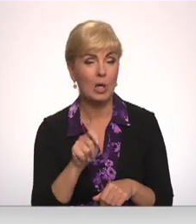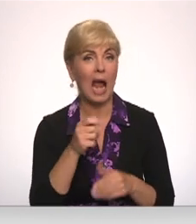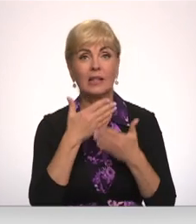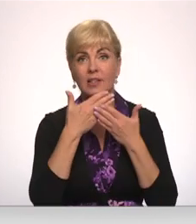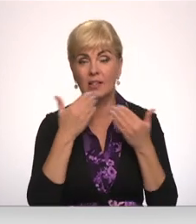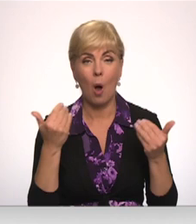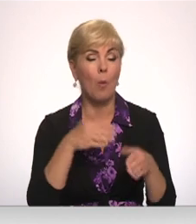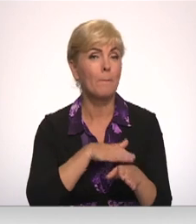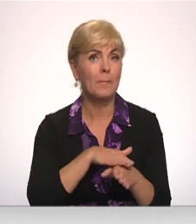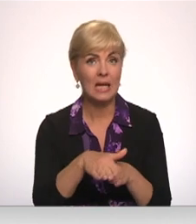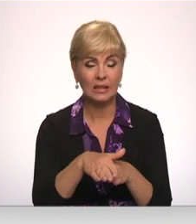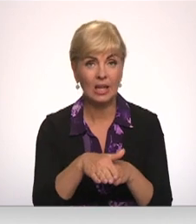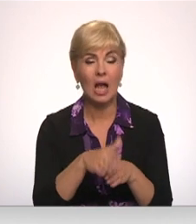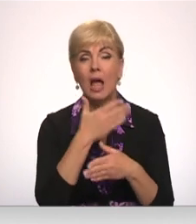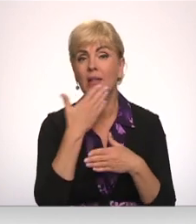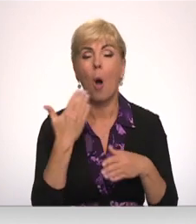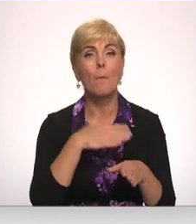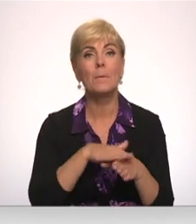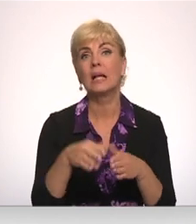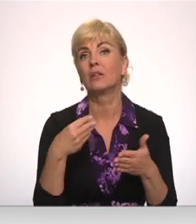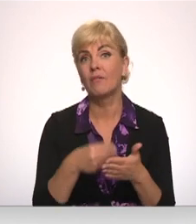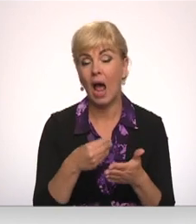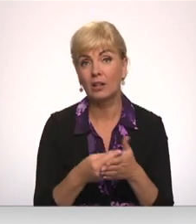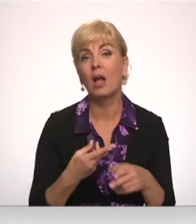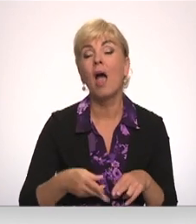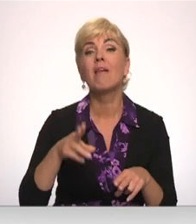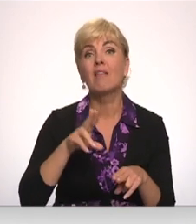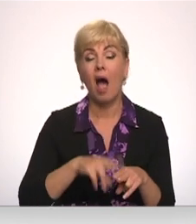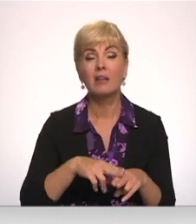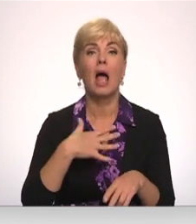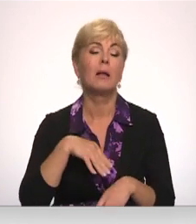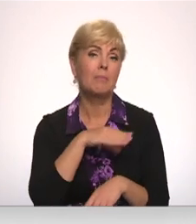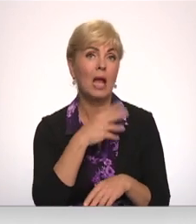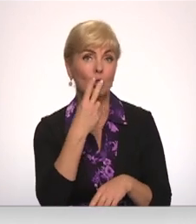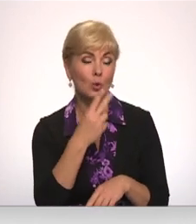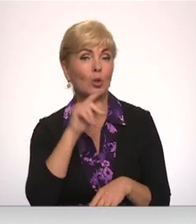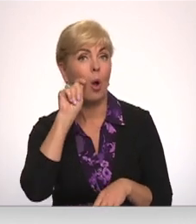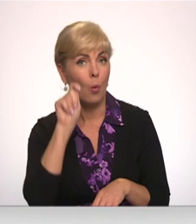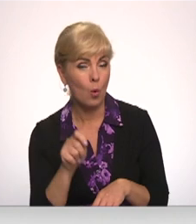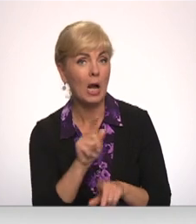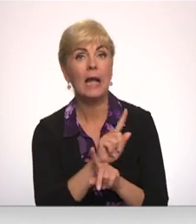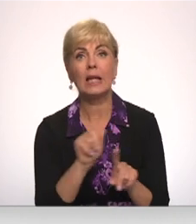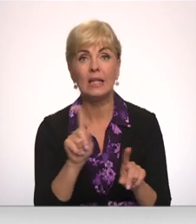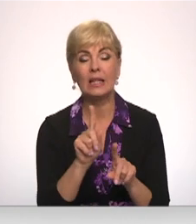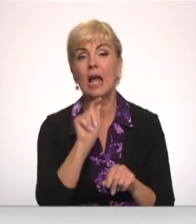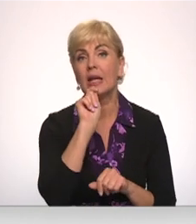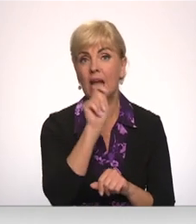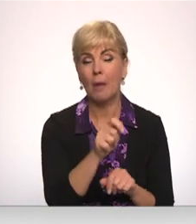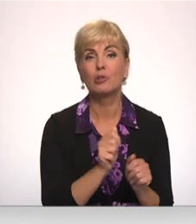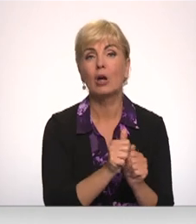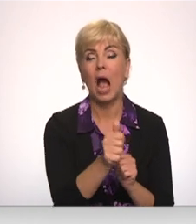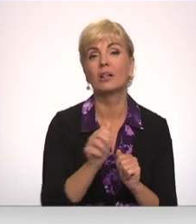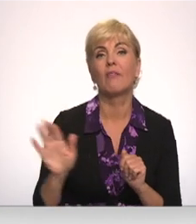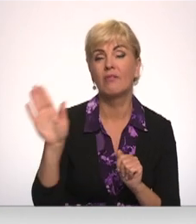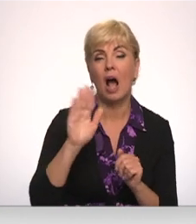pilnīga, nav pilnvērtīga. Tādēļ mēs uzskatām, ka Ukrainai arī ir jāpiešķir kandidātu